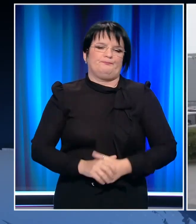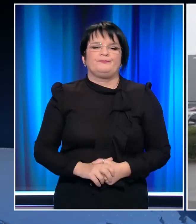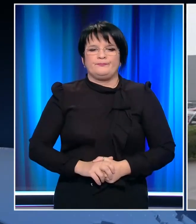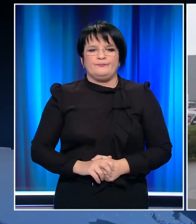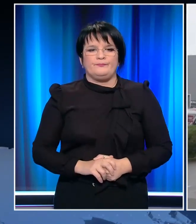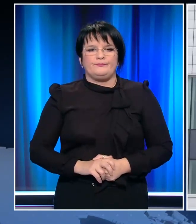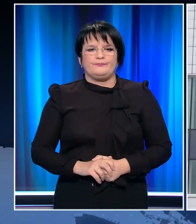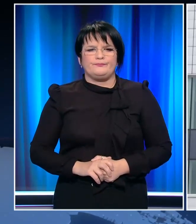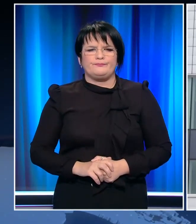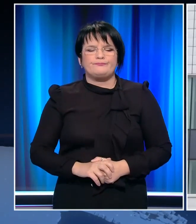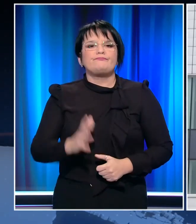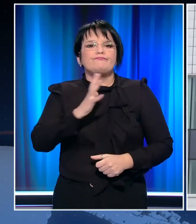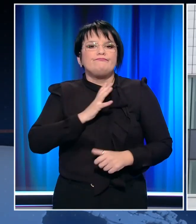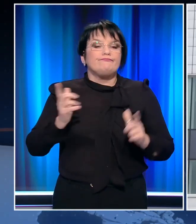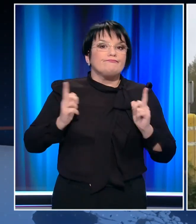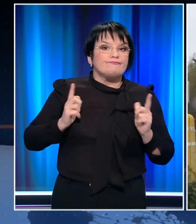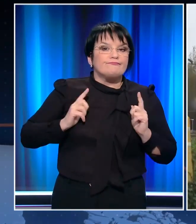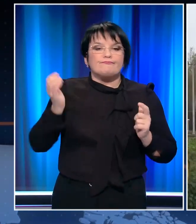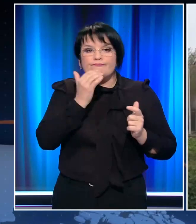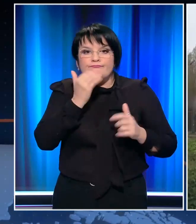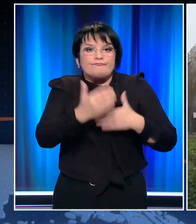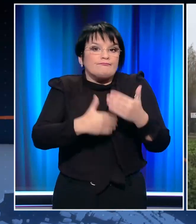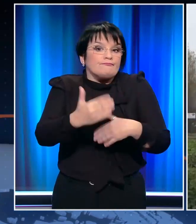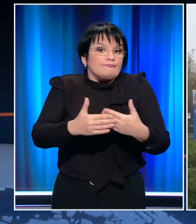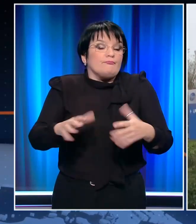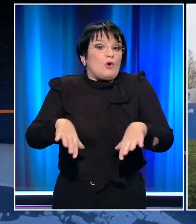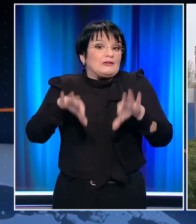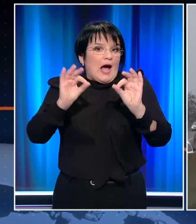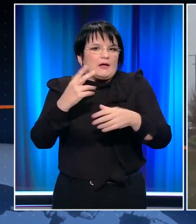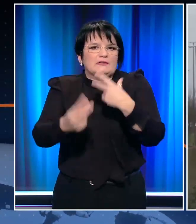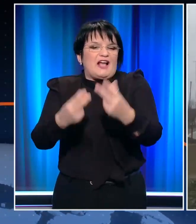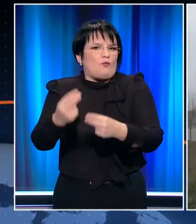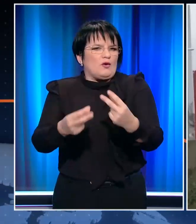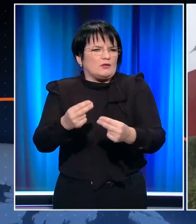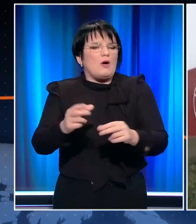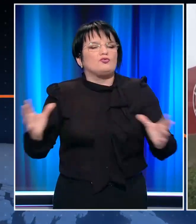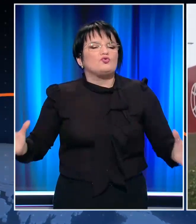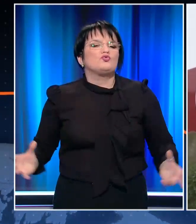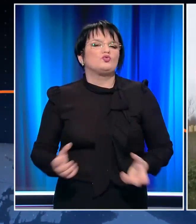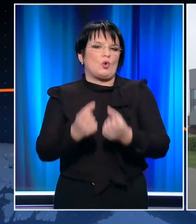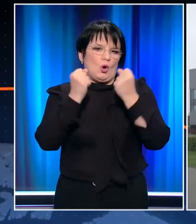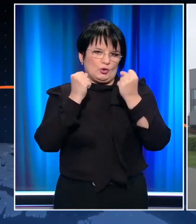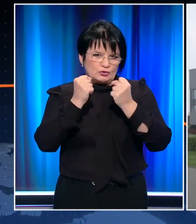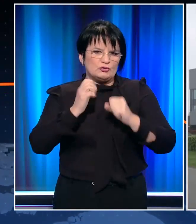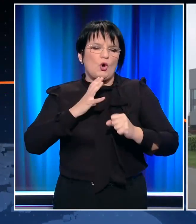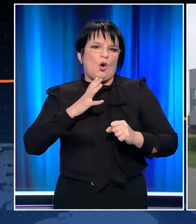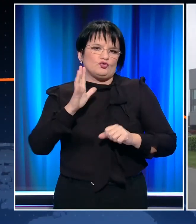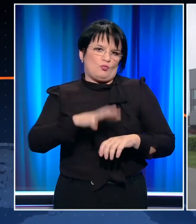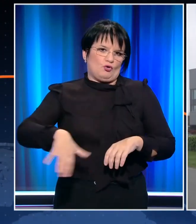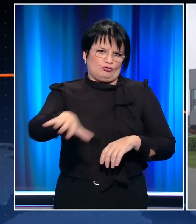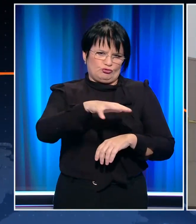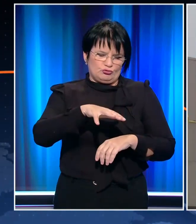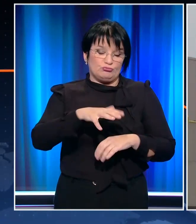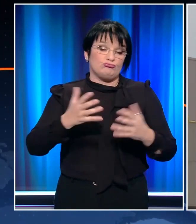Η ανθρωπότητα περιμένει με κομμένη την ανάσα να ξεκινήσουν οι εμβολιασμοί που θα σώσουν τον πλανήτη από τον κορονοϊό.